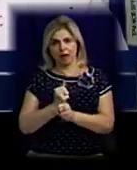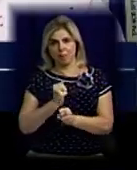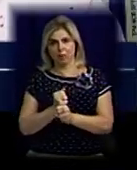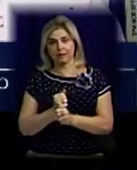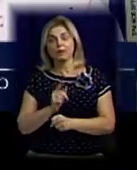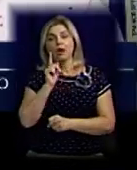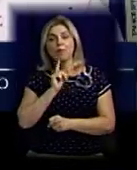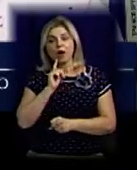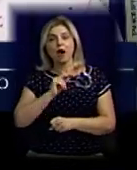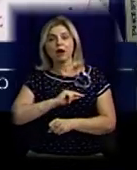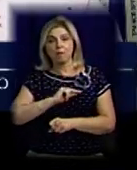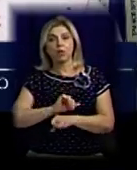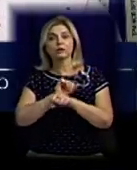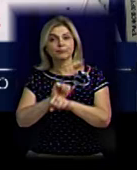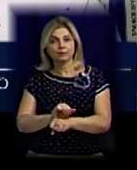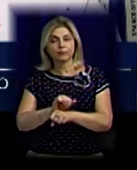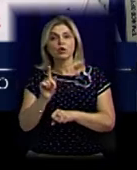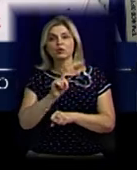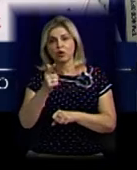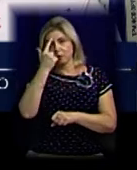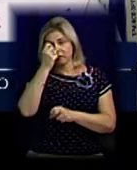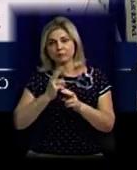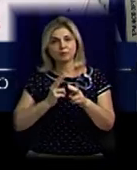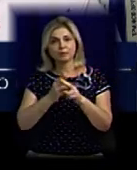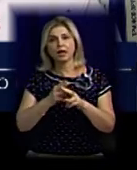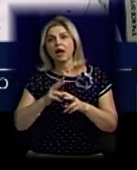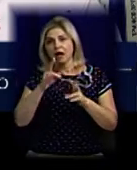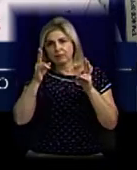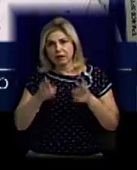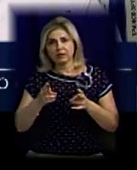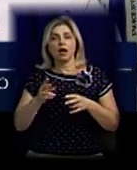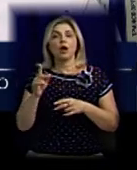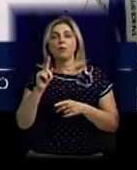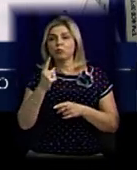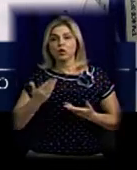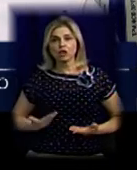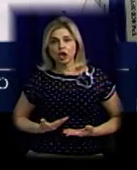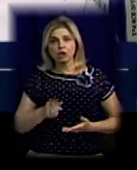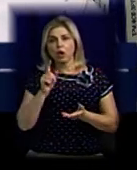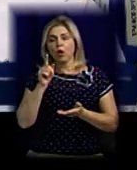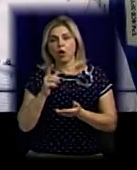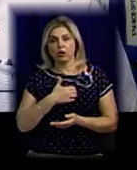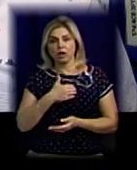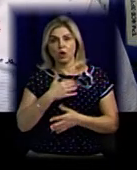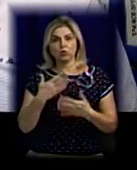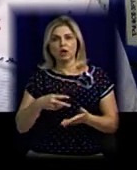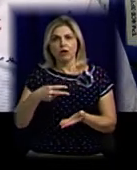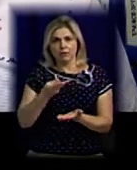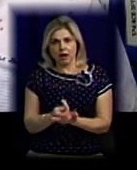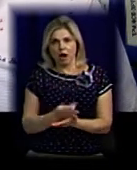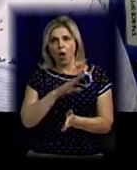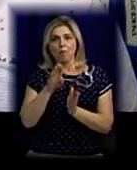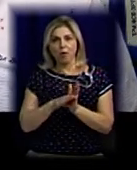Поки що ми роботи призупинили, щоб попередити нещасні випадки. Тому що жителі вже готові були лягати під техніку важку. Тому ми